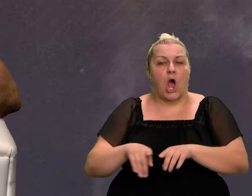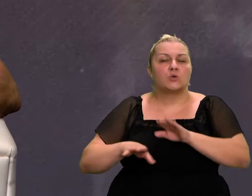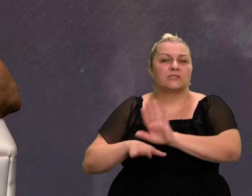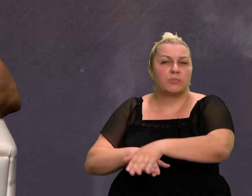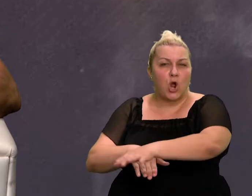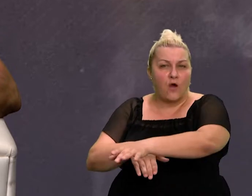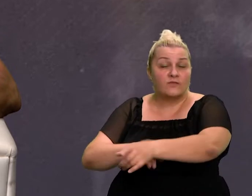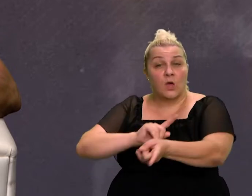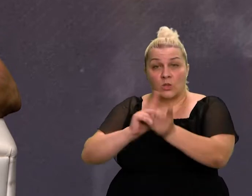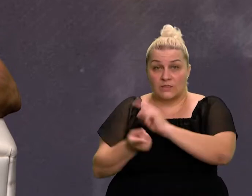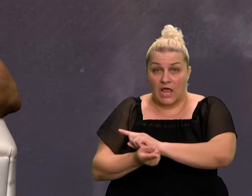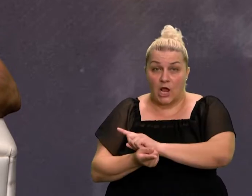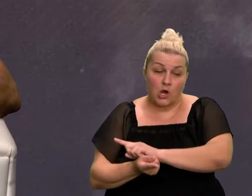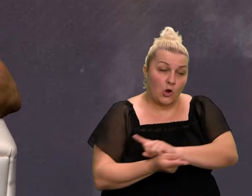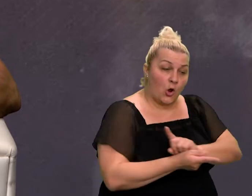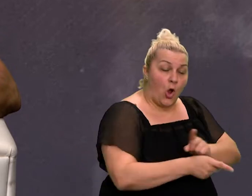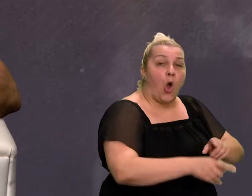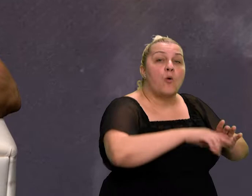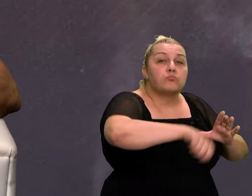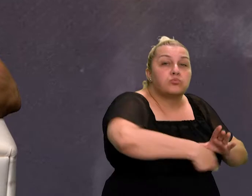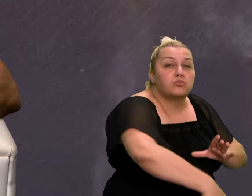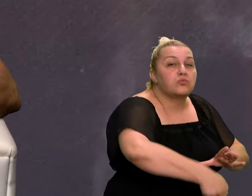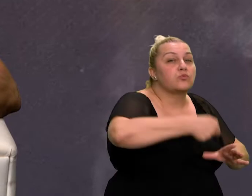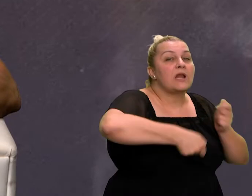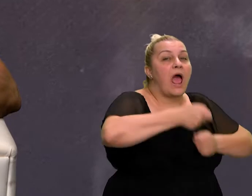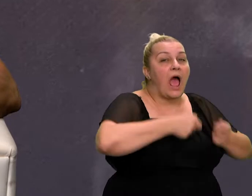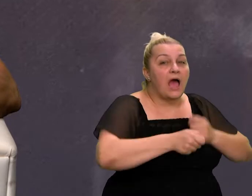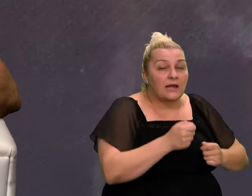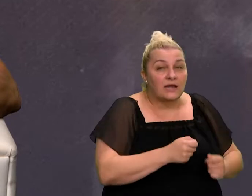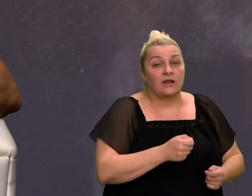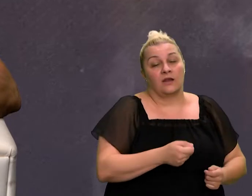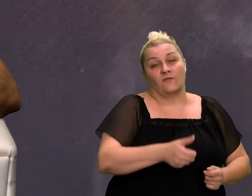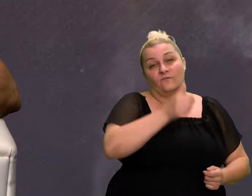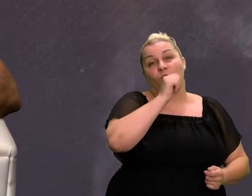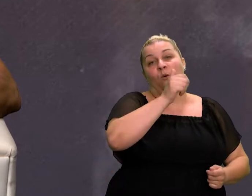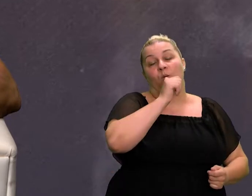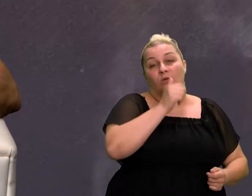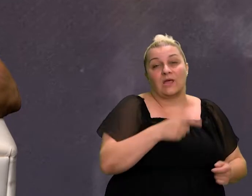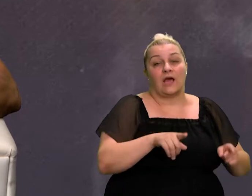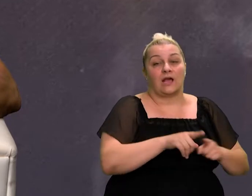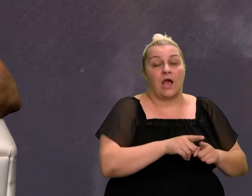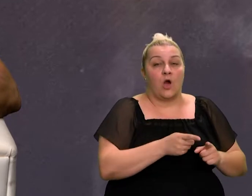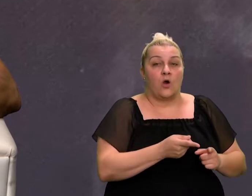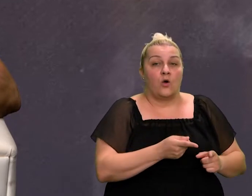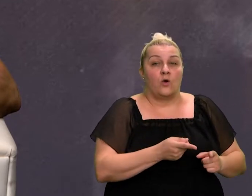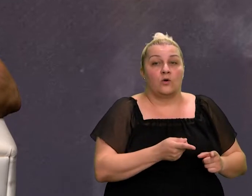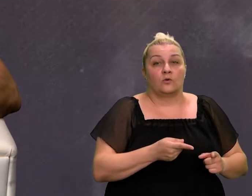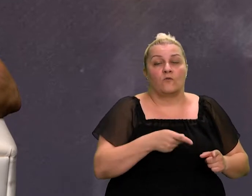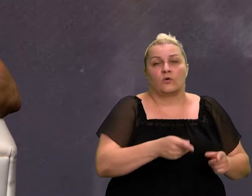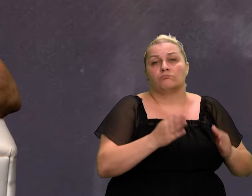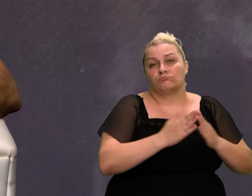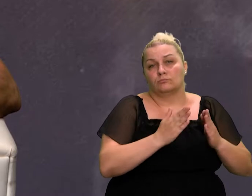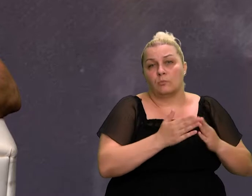sprovodnoj povorci, nego crpimo vodu iz bunara naših, premazujući zidove njihovim, spremnika, kvasino